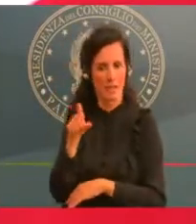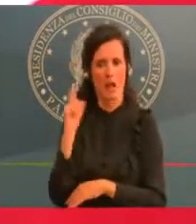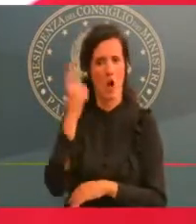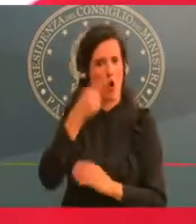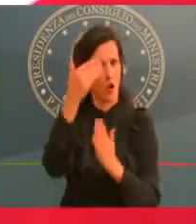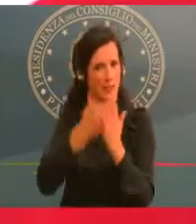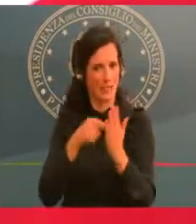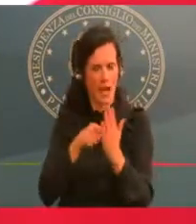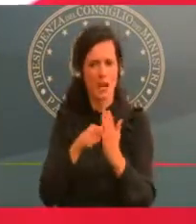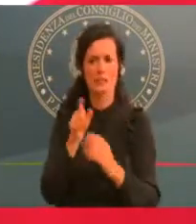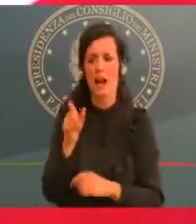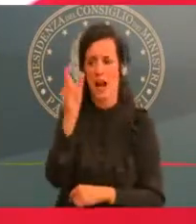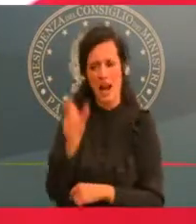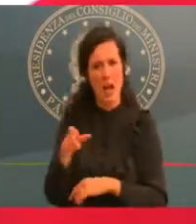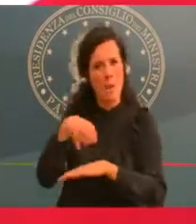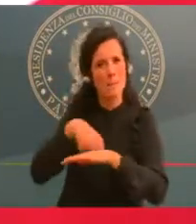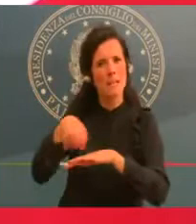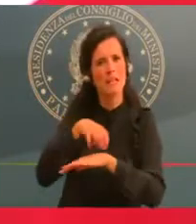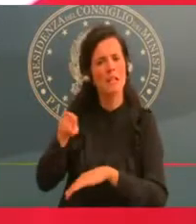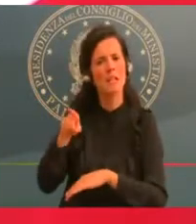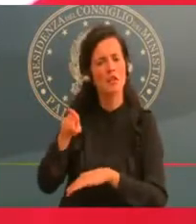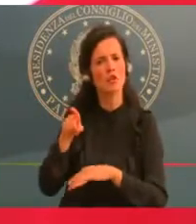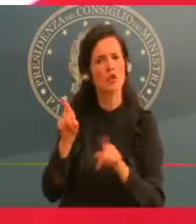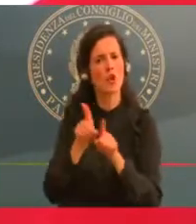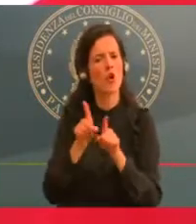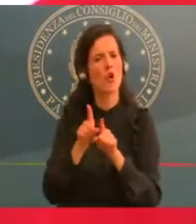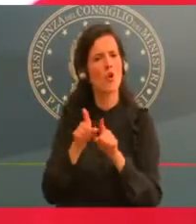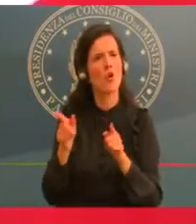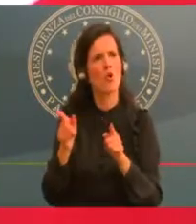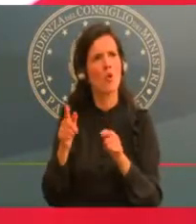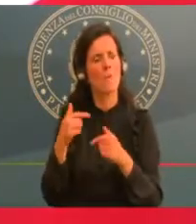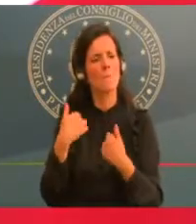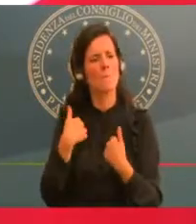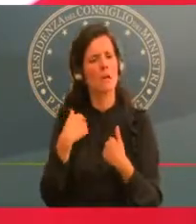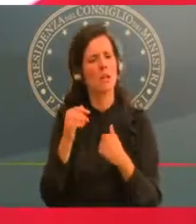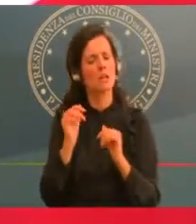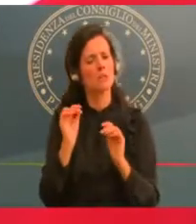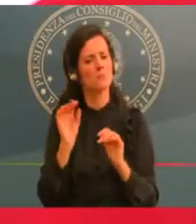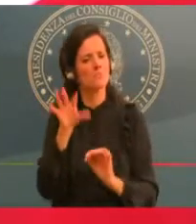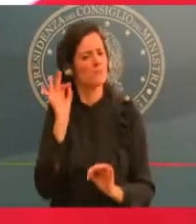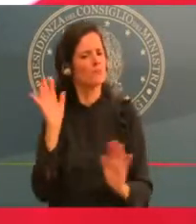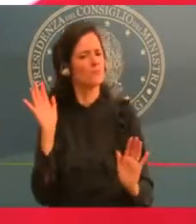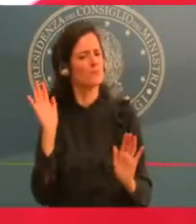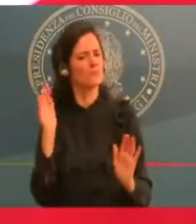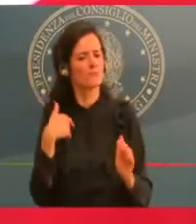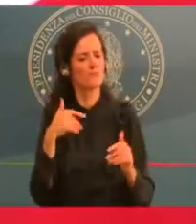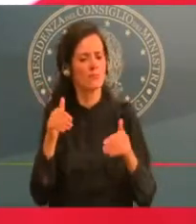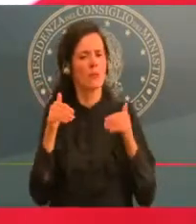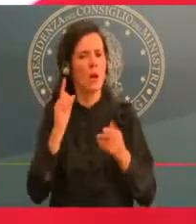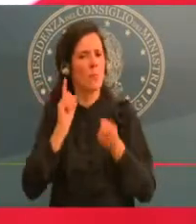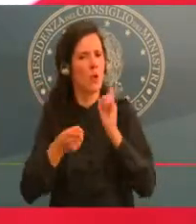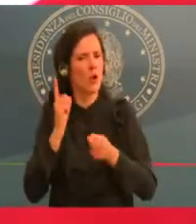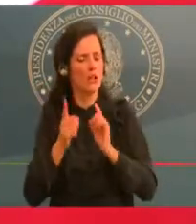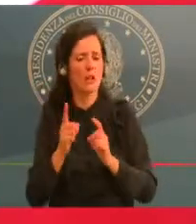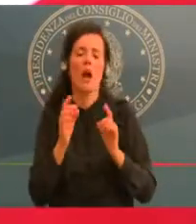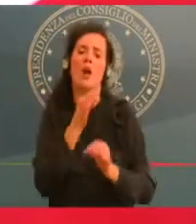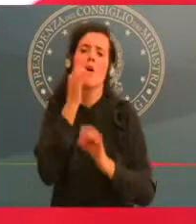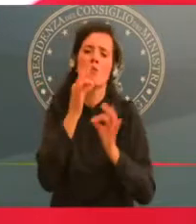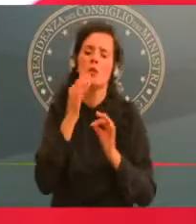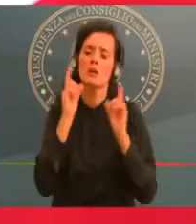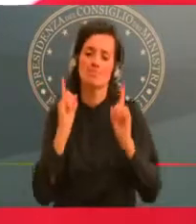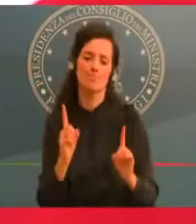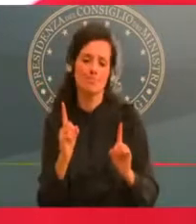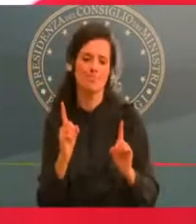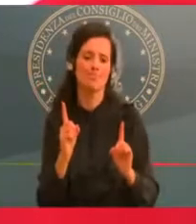cui, a seconda della contrattazione, come lei un po' ha suggerito con la Regione, vediamo l'esito di questa